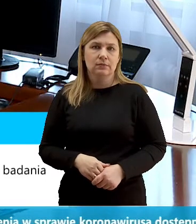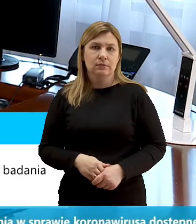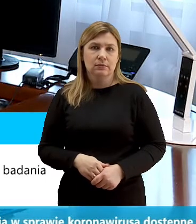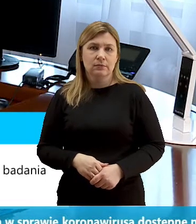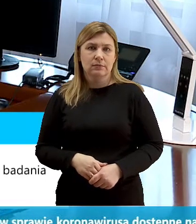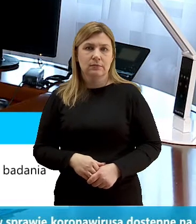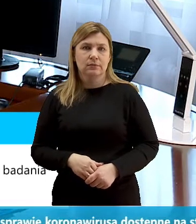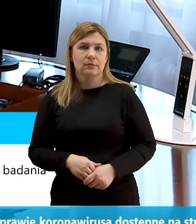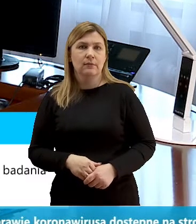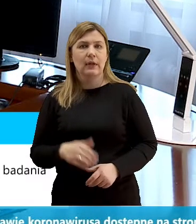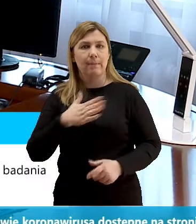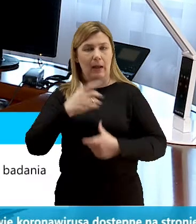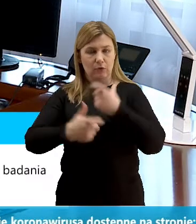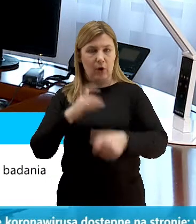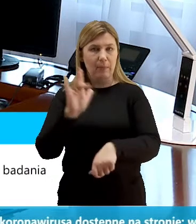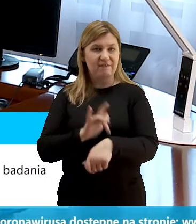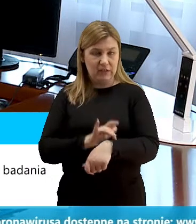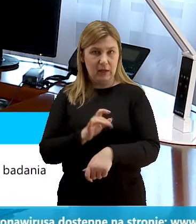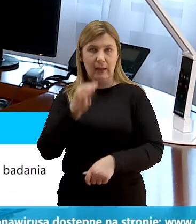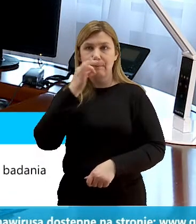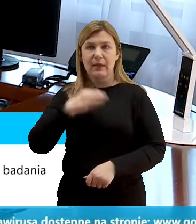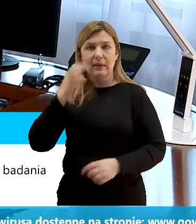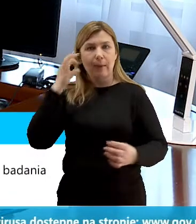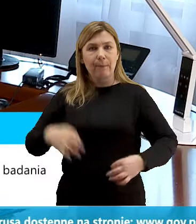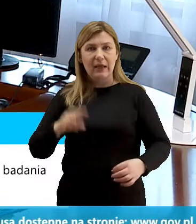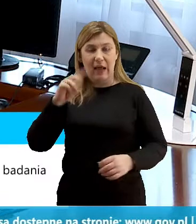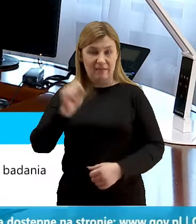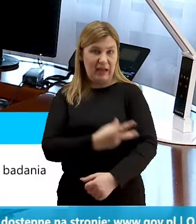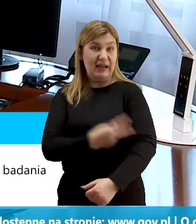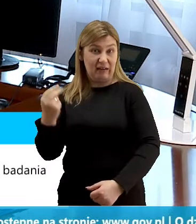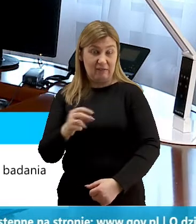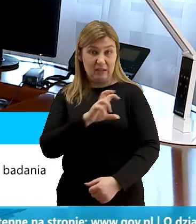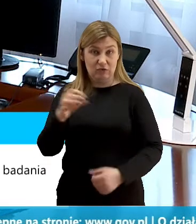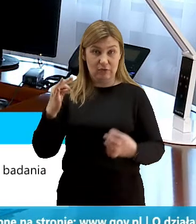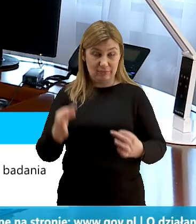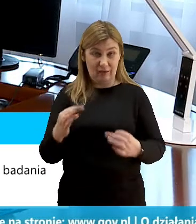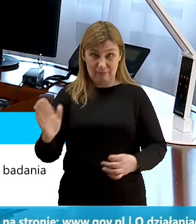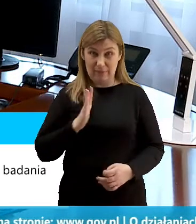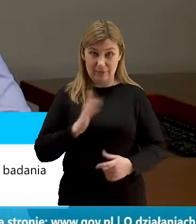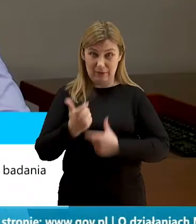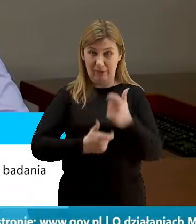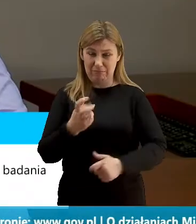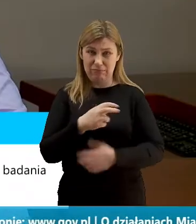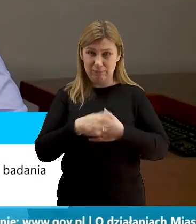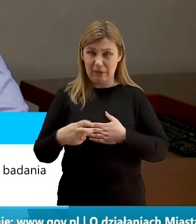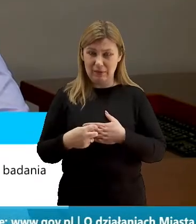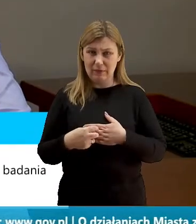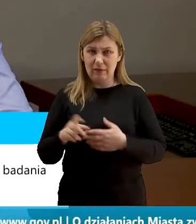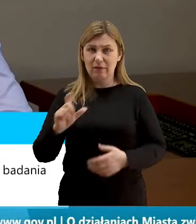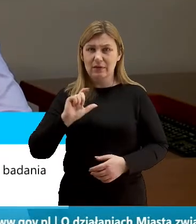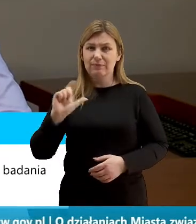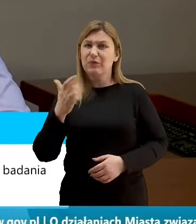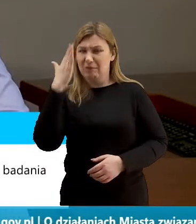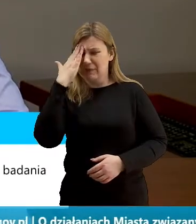Mam zrobić wyniki, pyta Pani Ewa, krwi, czy w obecnej chwili jest bezpiecznie wykonywać te badania? Proszę Państwa, z tego co wiem, to